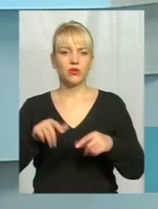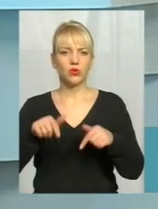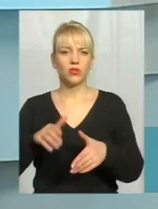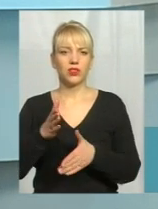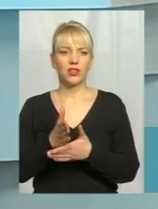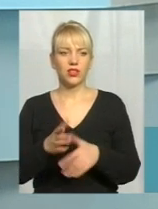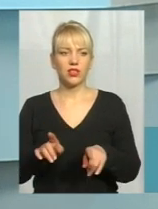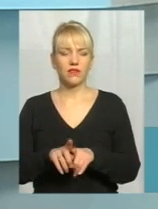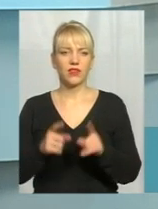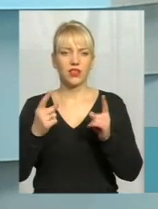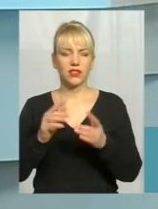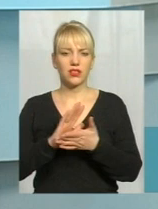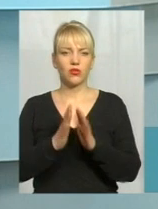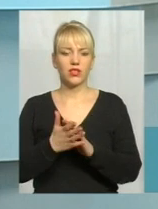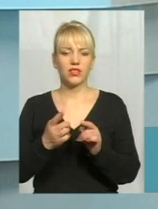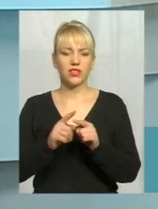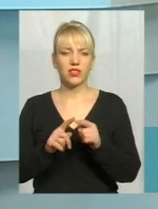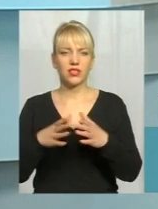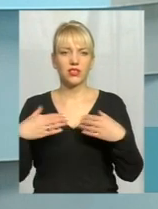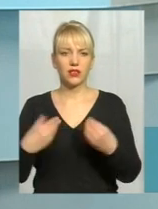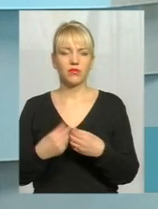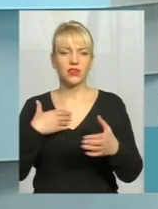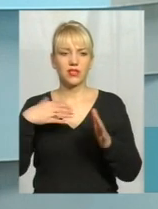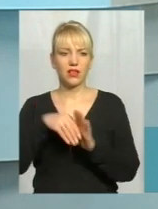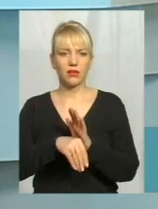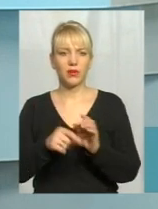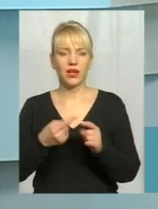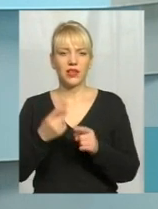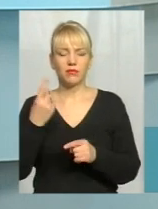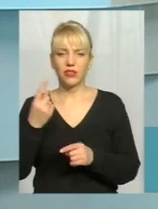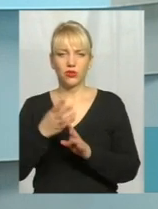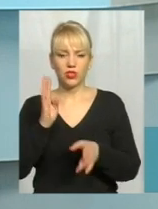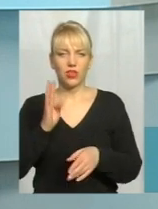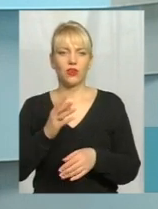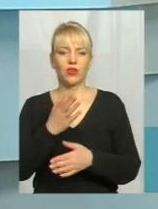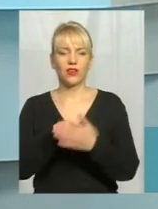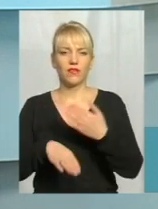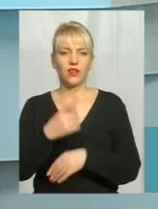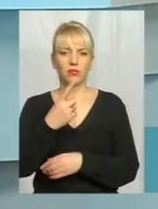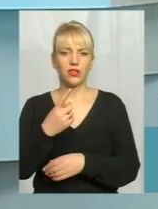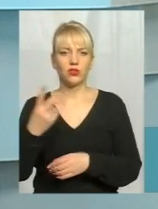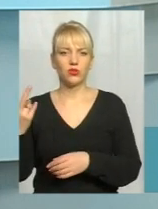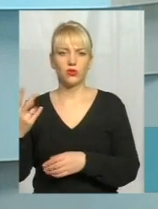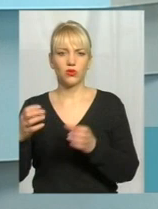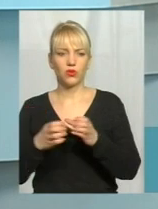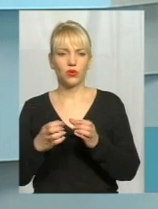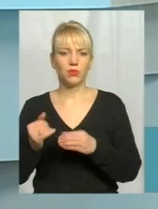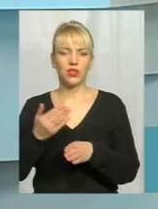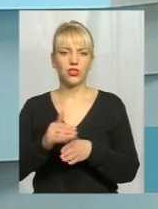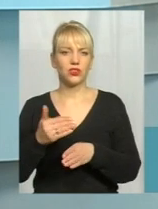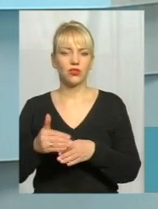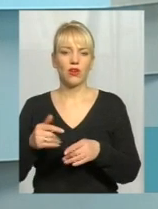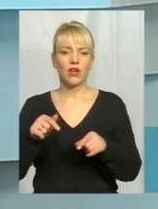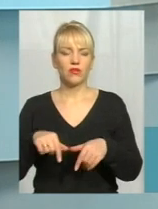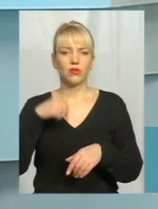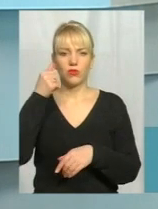ситуація, це сім'ї загиблих, в першу чергу, це інваліди першої, другої групи. І частково в цьому